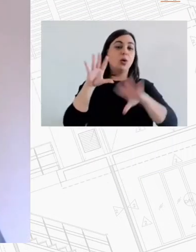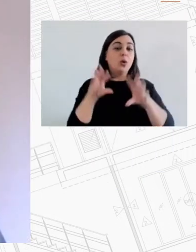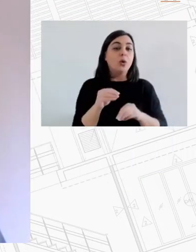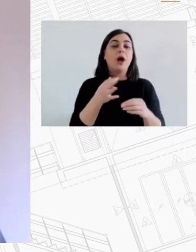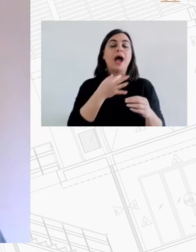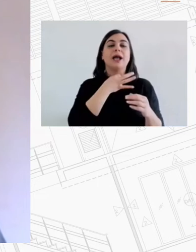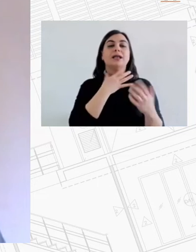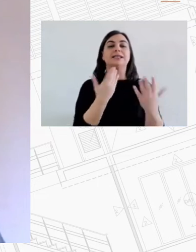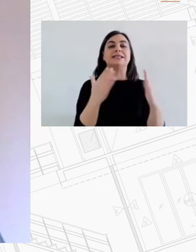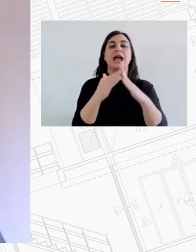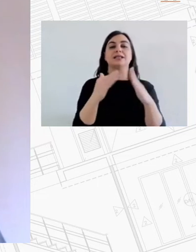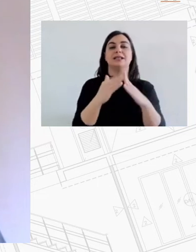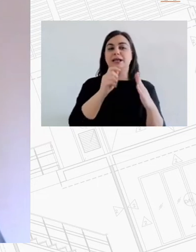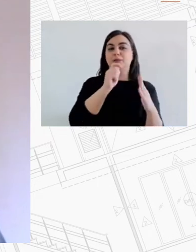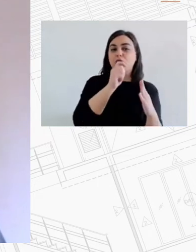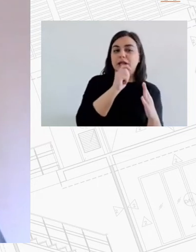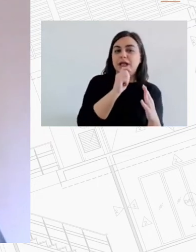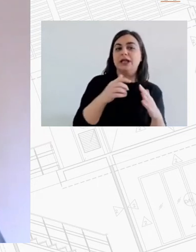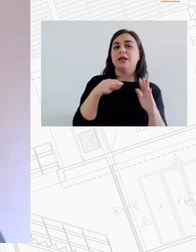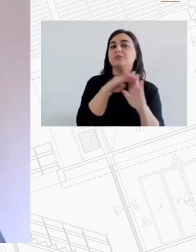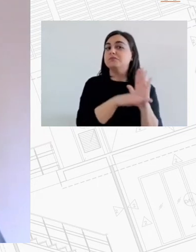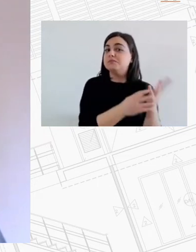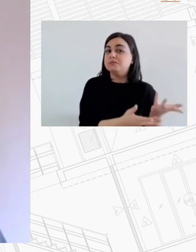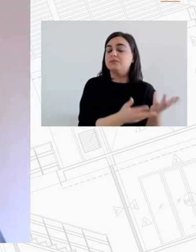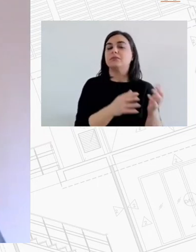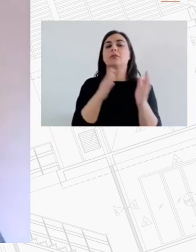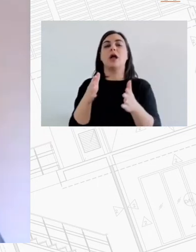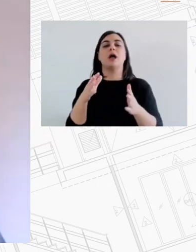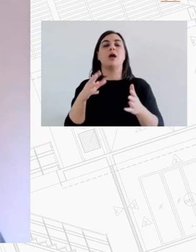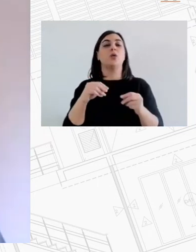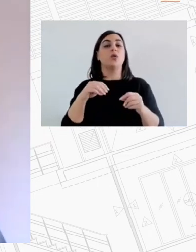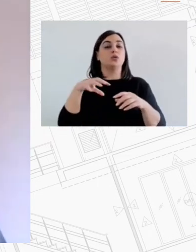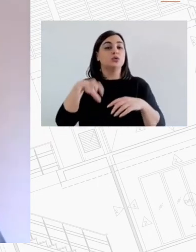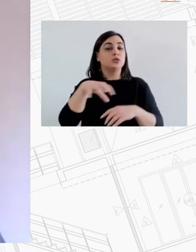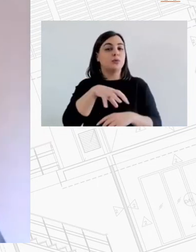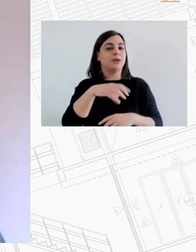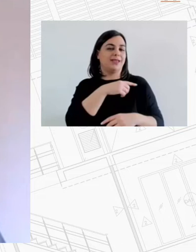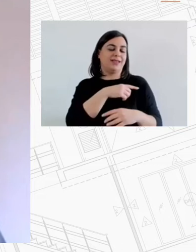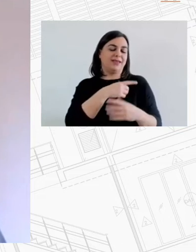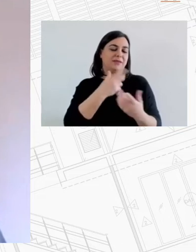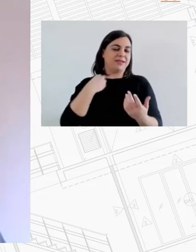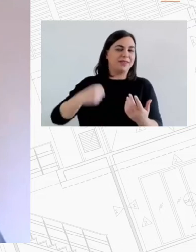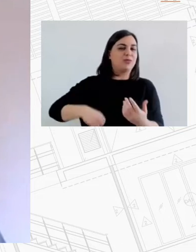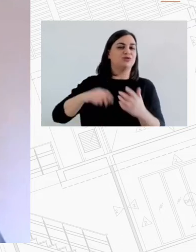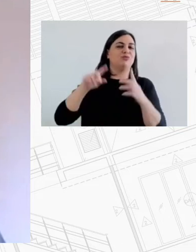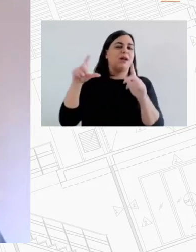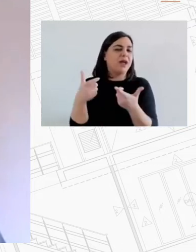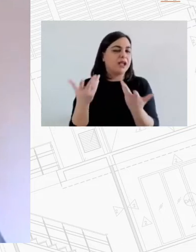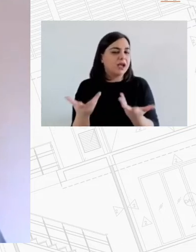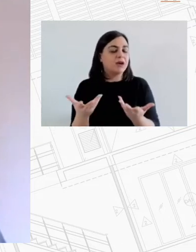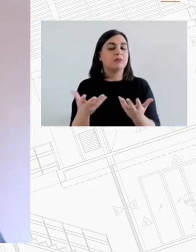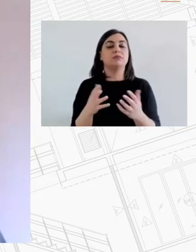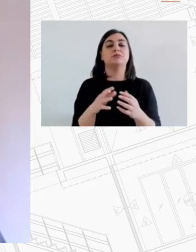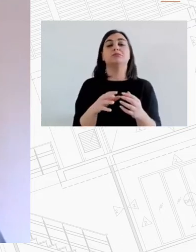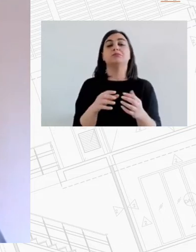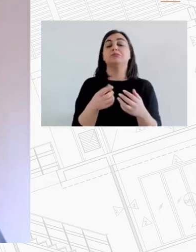της τοπικής αυτοδιοίκησης Περάσουμε στο μέρος των εισηγήσεων Θα συζητηθεί η εθνική πολιτική στέγαση στα μοντέλα στεγαστικής